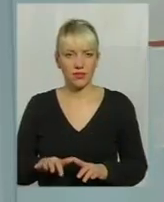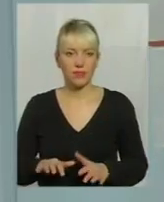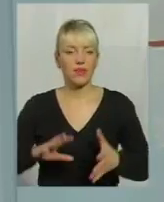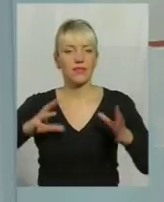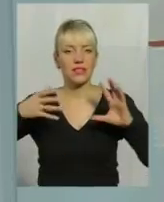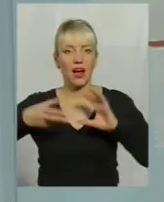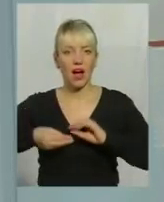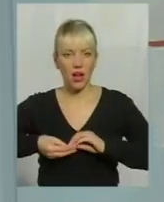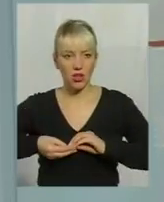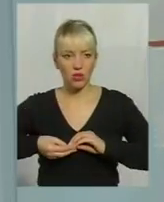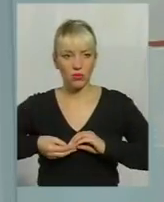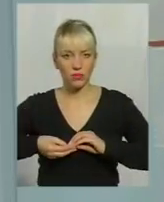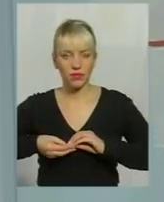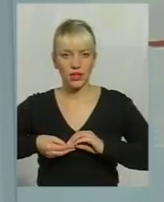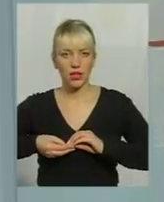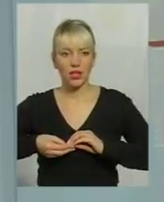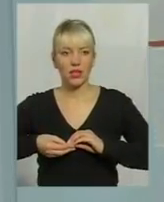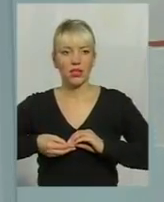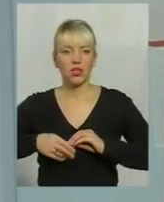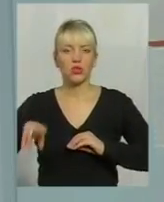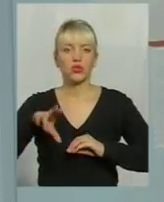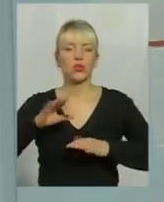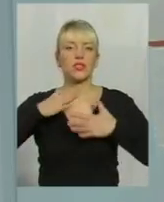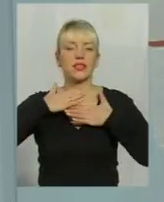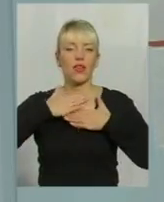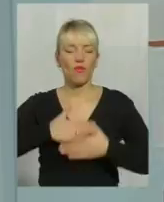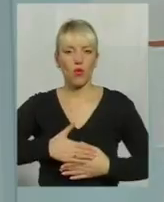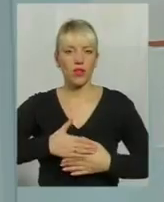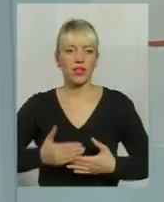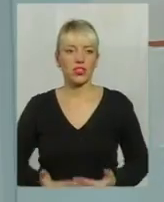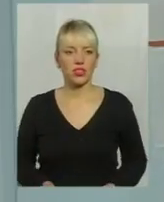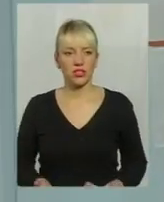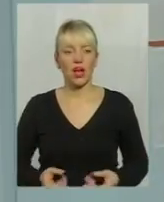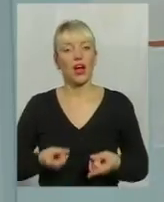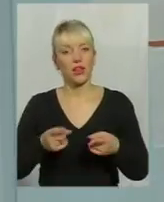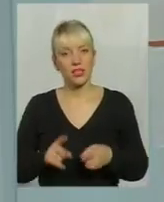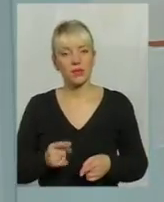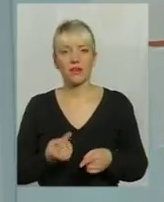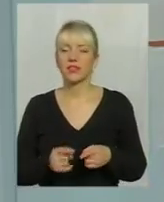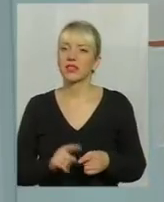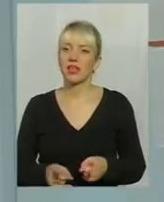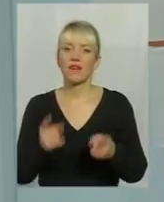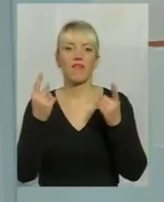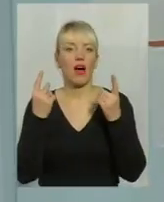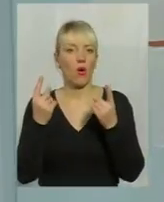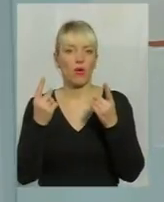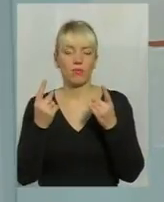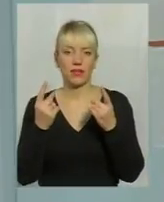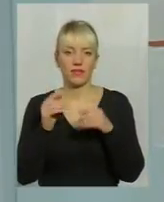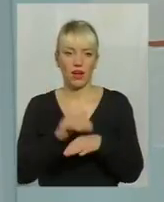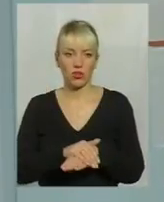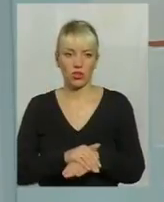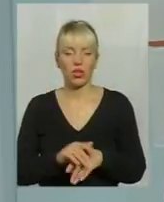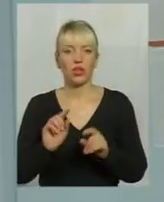загальному такому контексті задоволення життям. Хоча насправді це є досить вагомий такий фактор. Тому